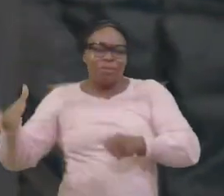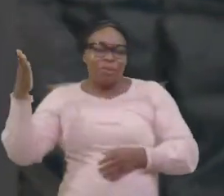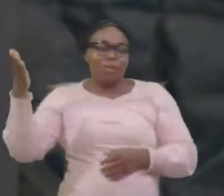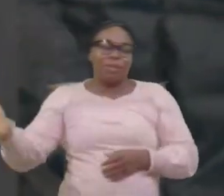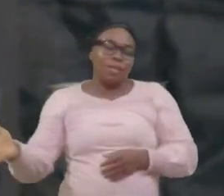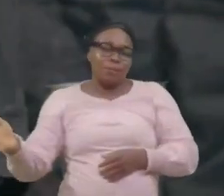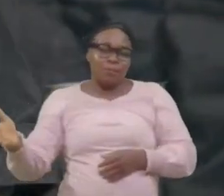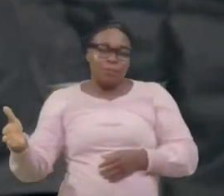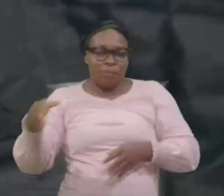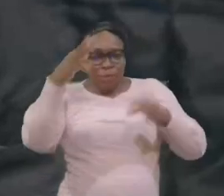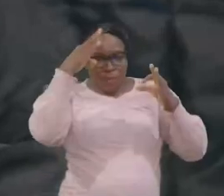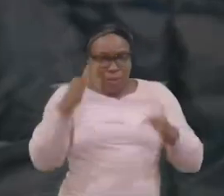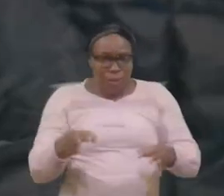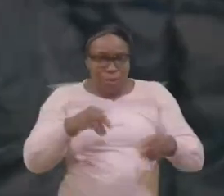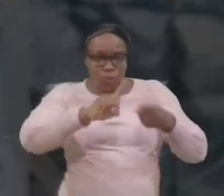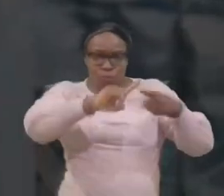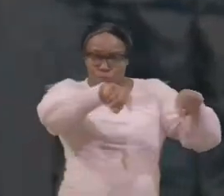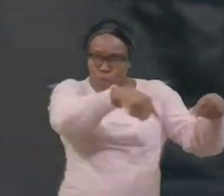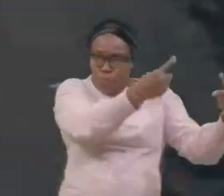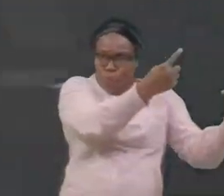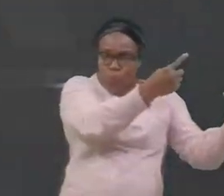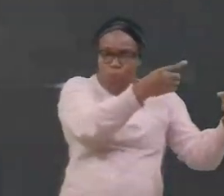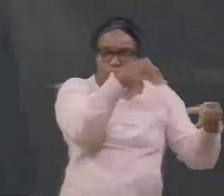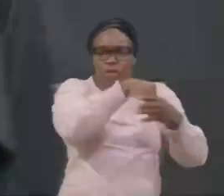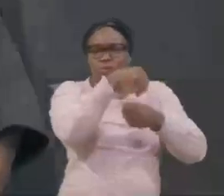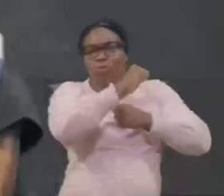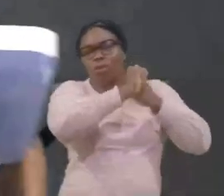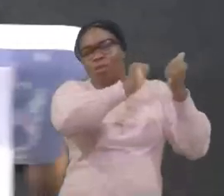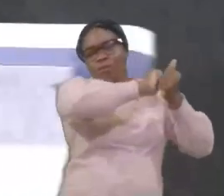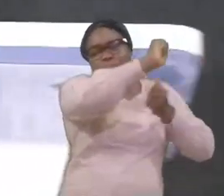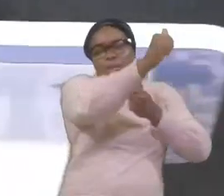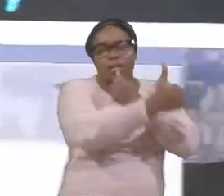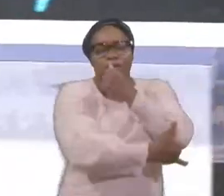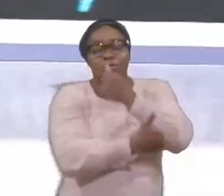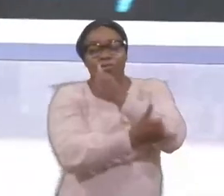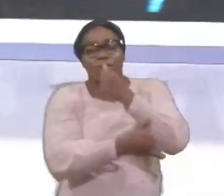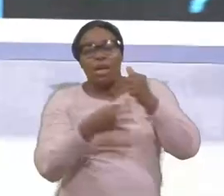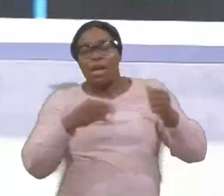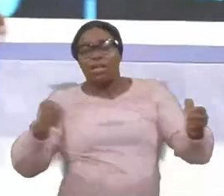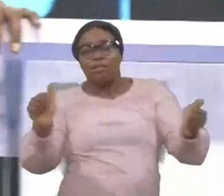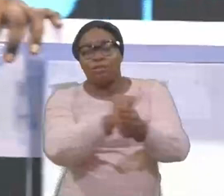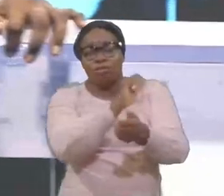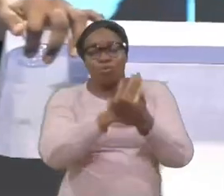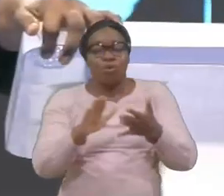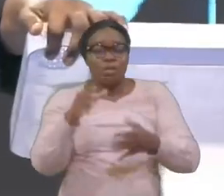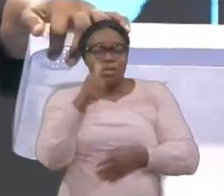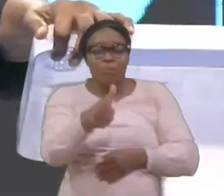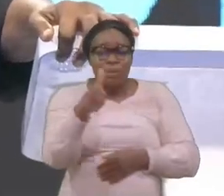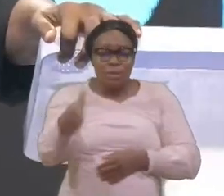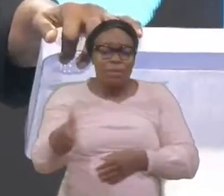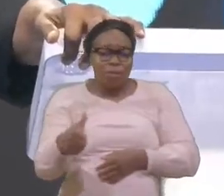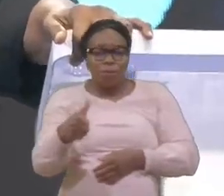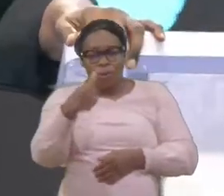De moi-même, Et je me suis retrouvé si loin, Littéralement, Je me suis détruit.